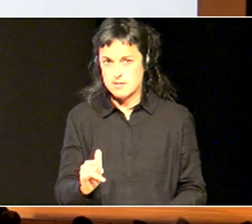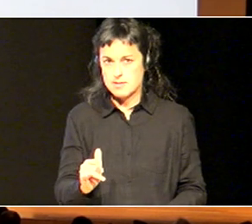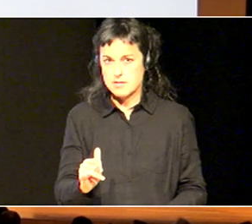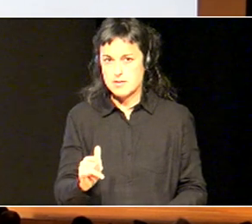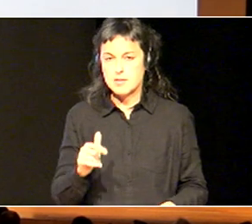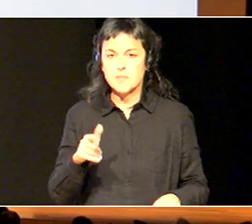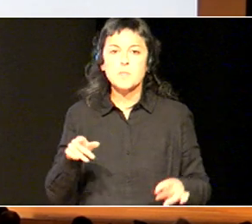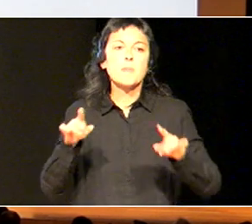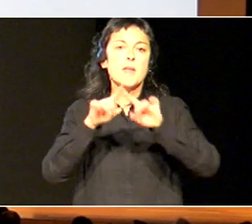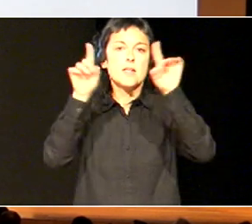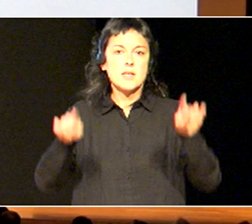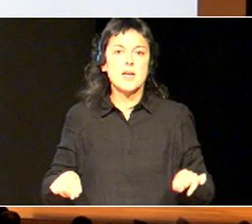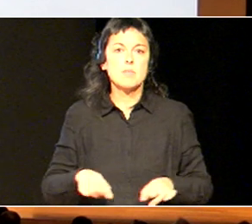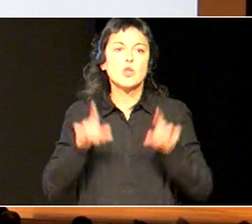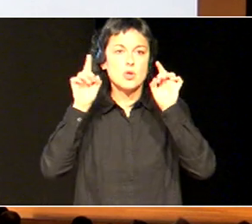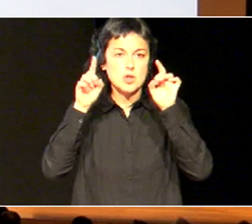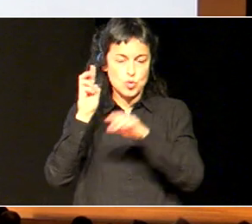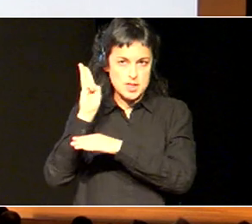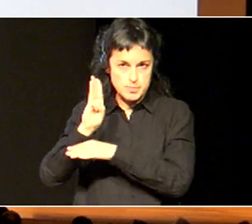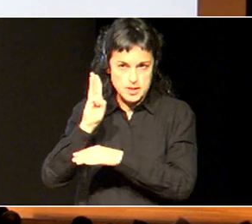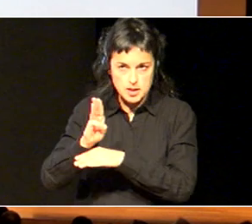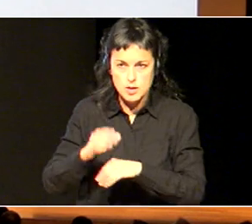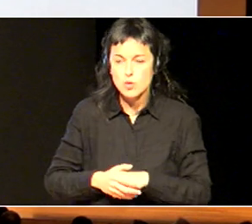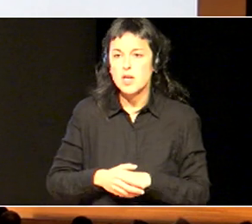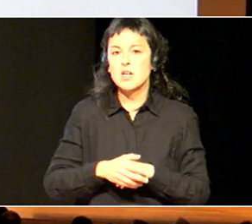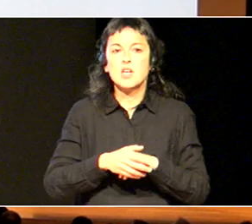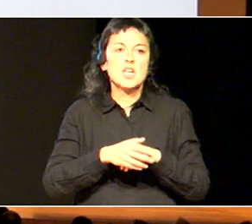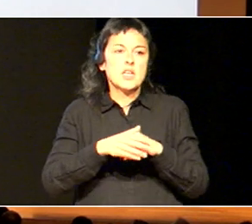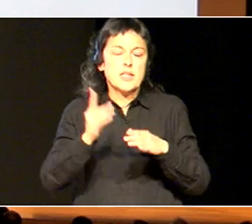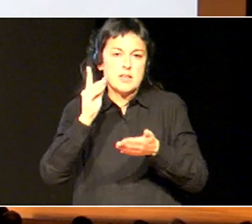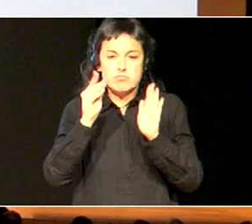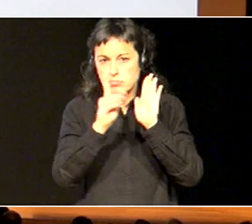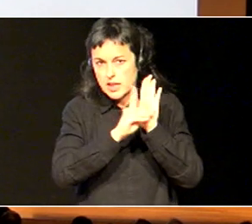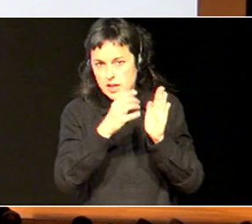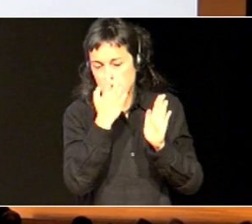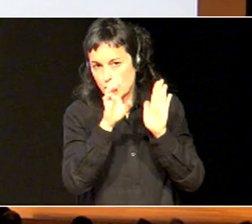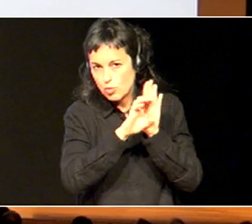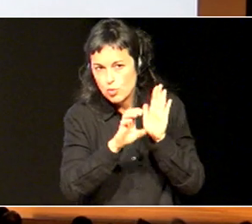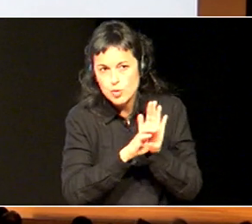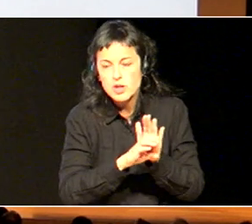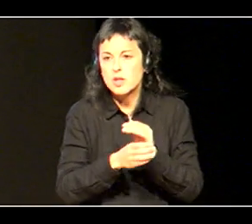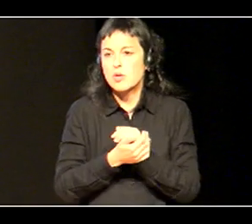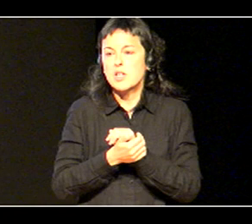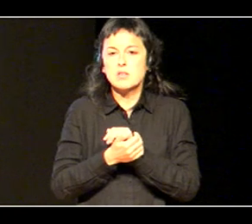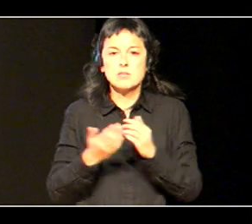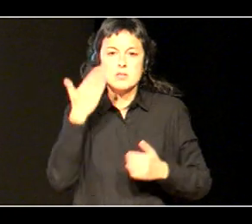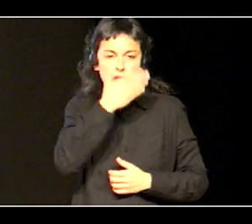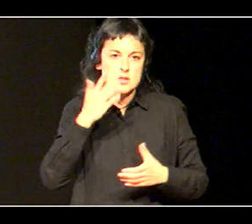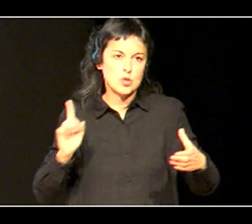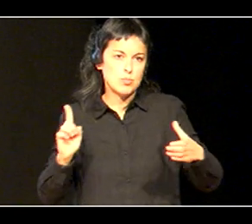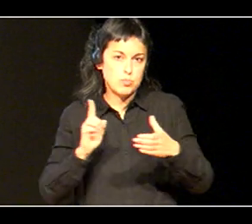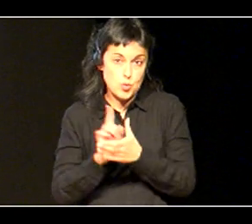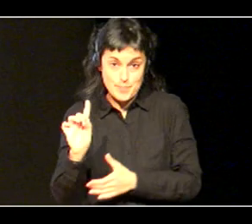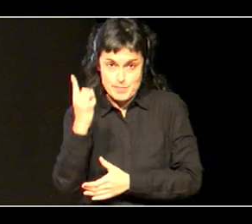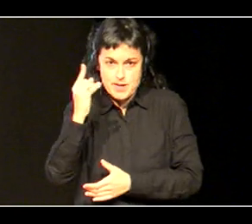pedagogikoaren markua, badaukagu, bekuntza plana, dekreto kurrikularrak, akordiarako dokumentua, eta eskola inklusibaren lenen go planan, nola